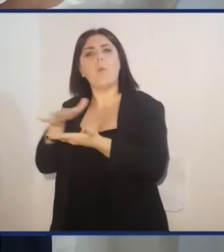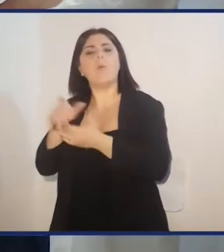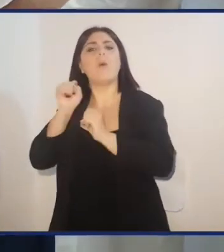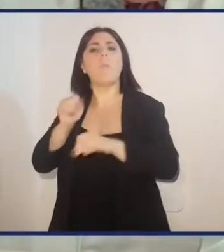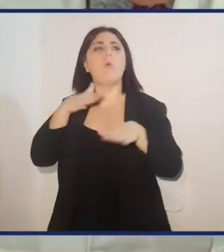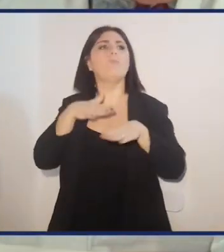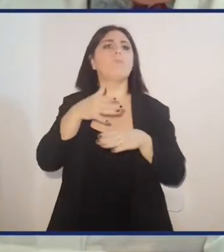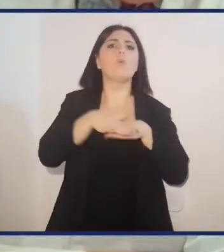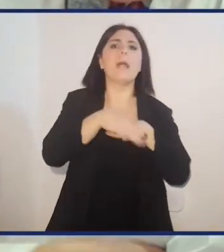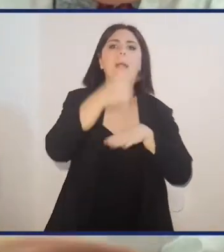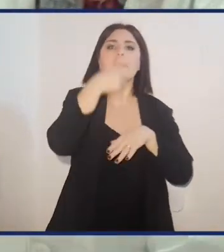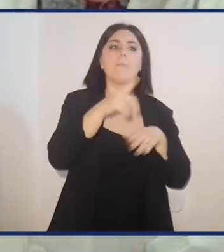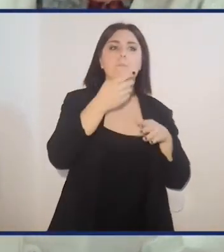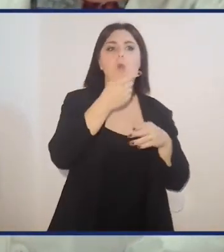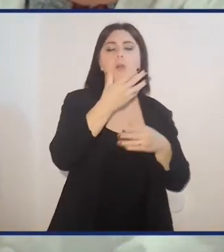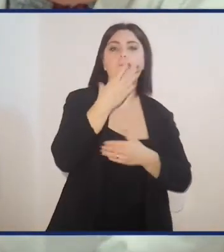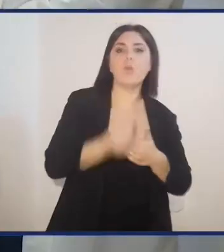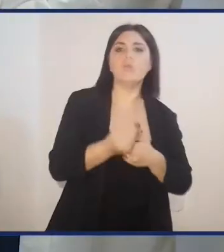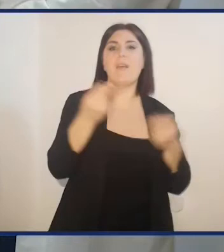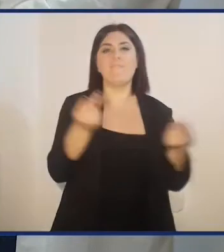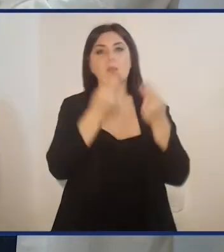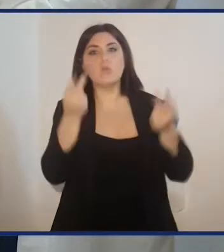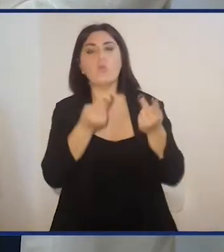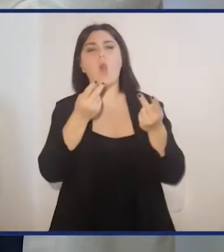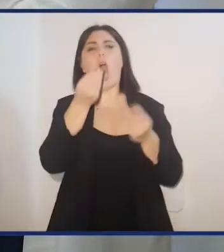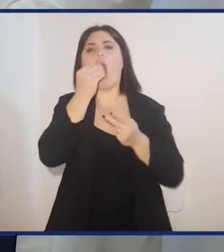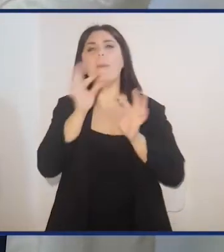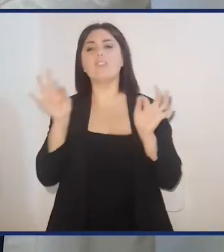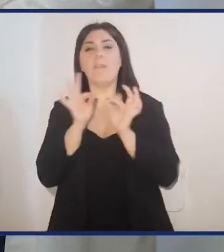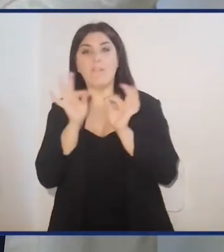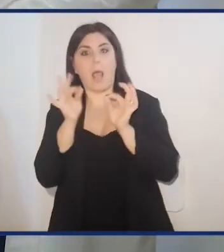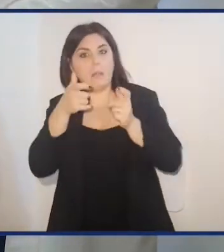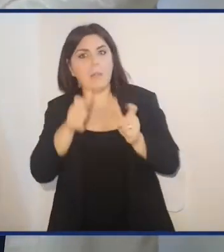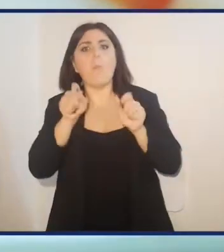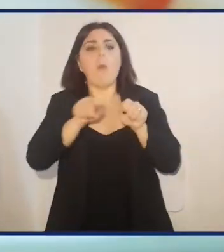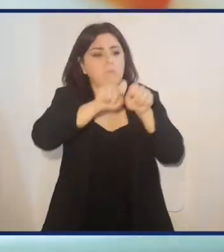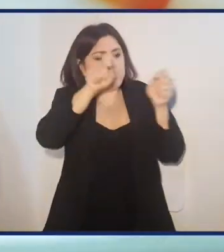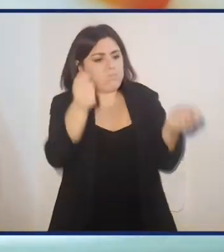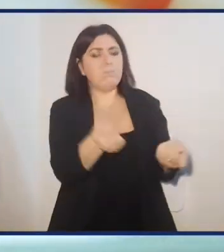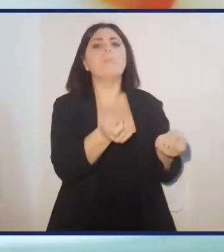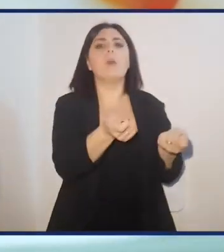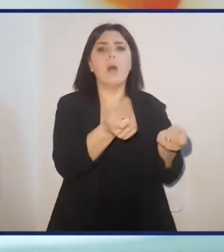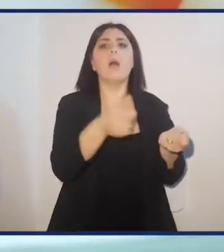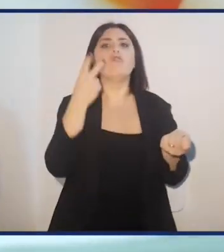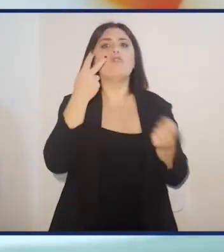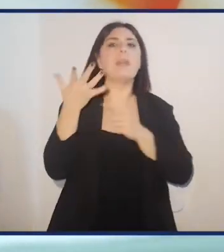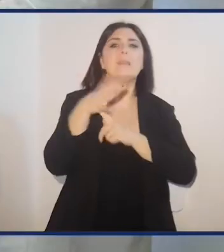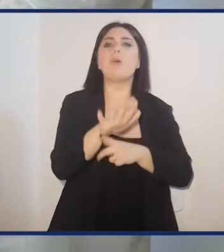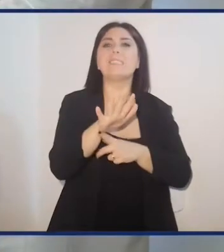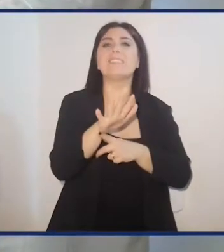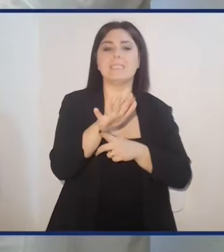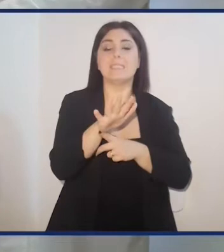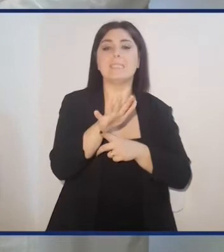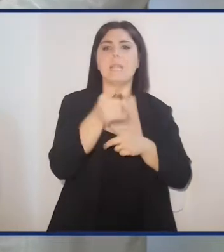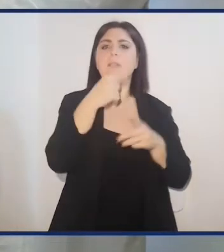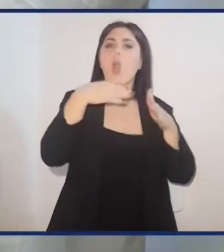essere usate per andare a conservare frutta, verdura principalmente, ma anche altri alimenti freschi, che hanno già dimostrato una